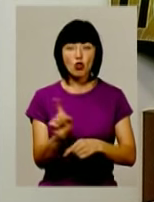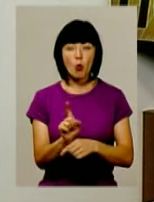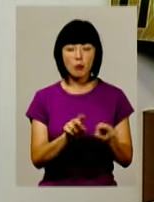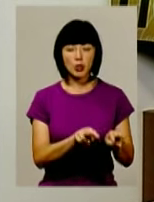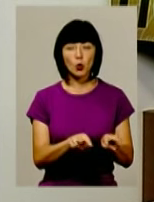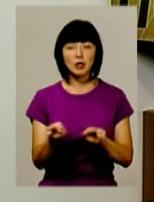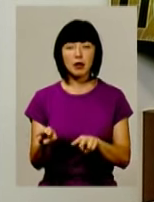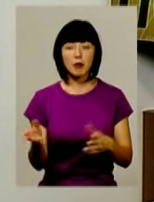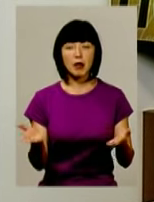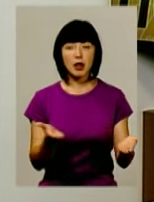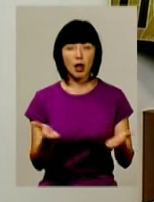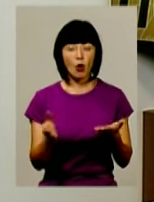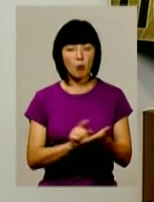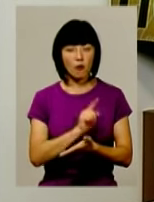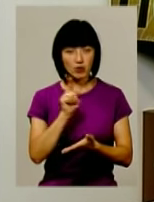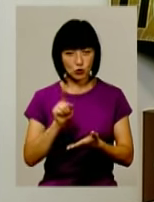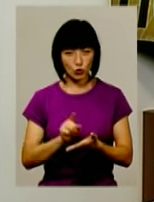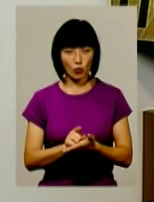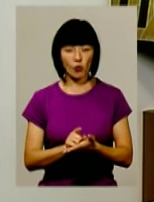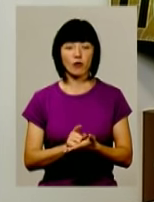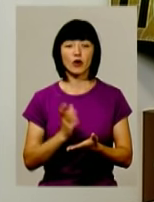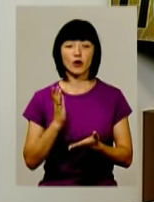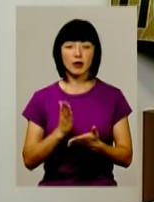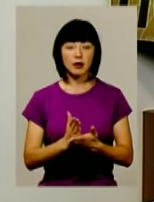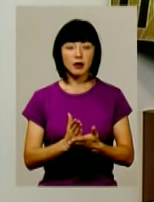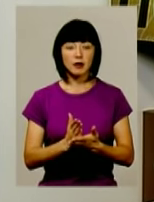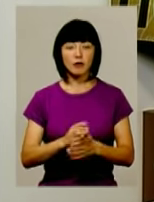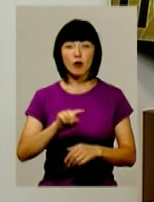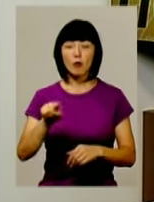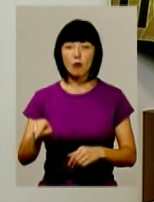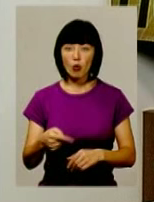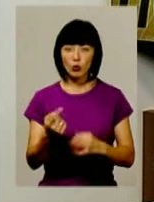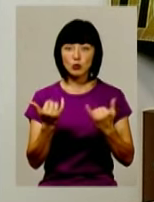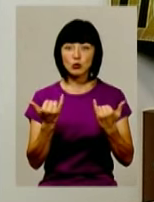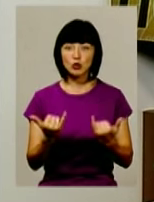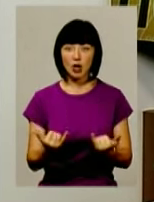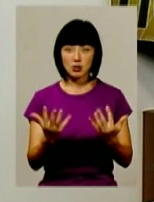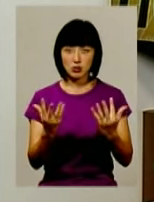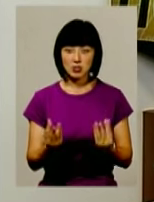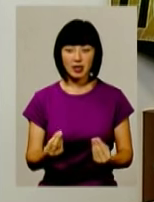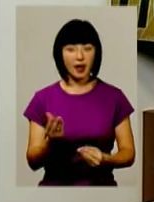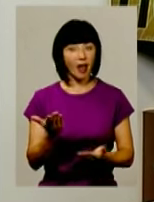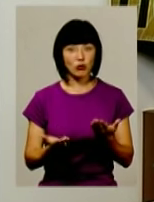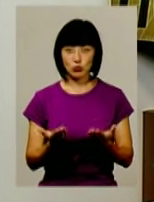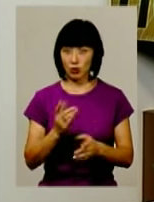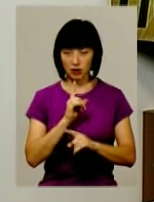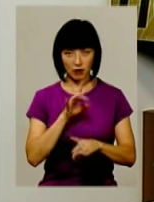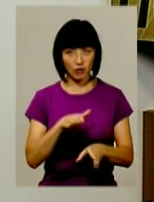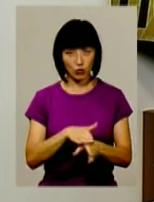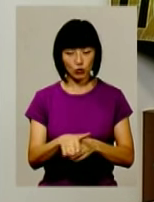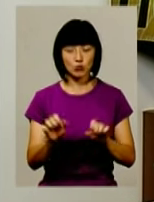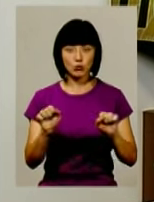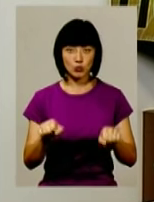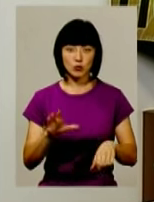дотримання яких є обов'язковою вимогою в сучасності, і за невиконання яких можуть